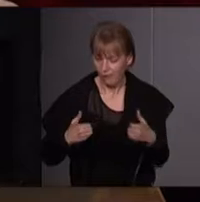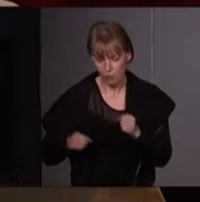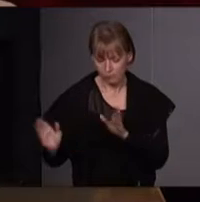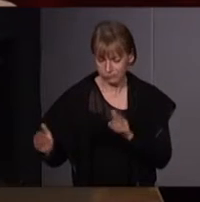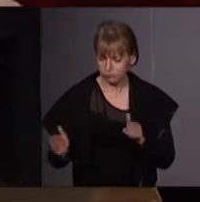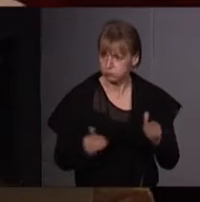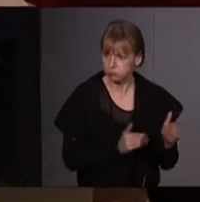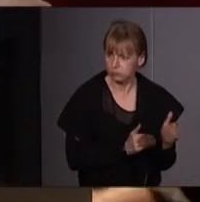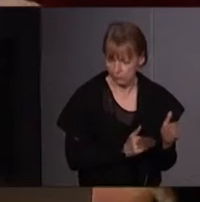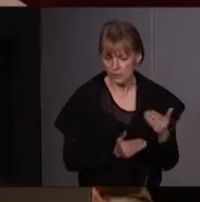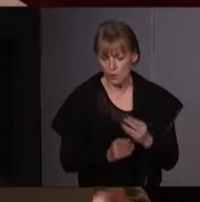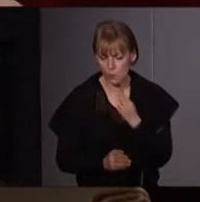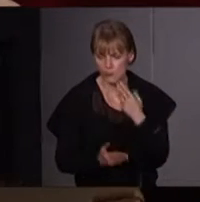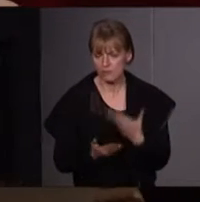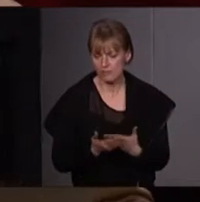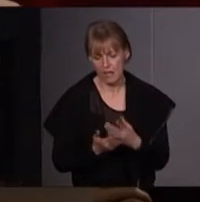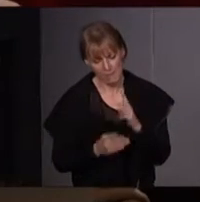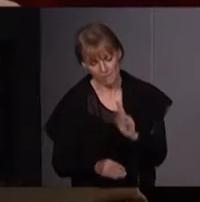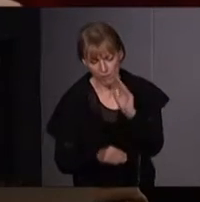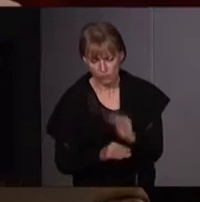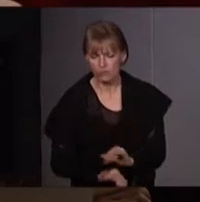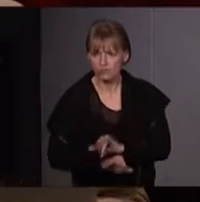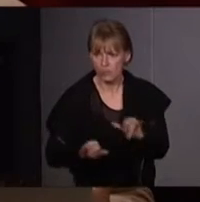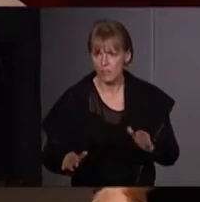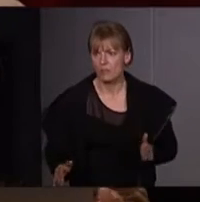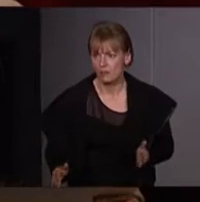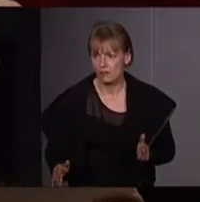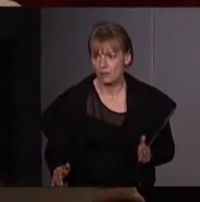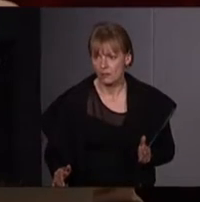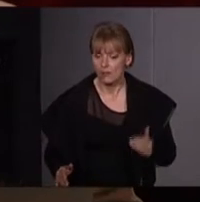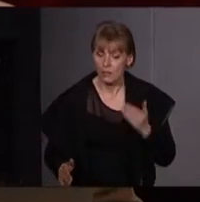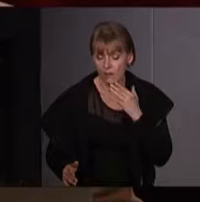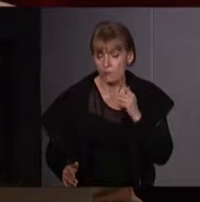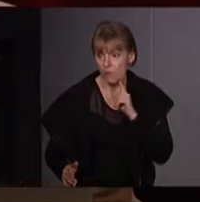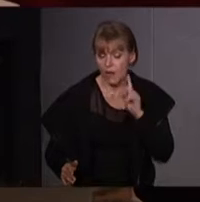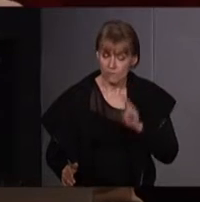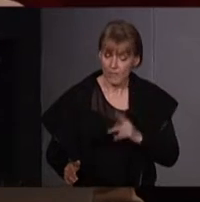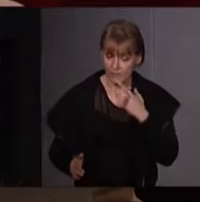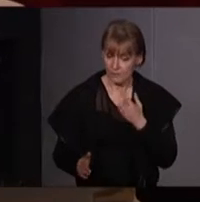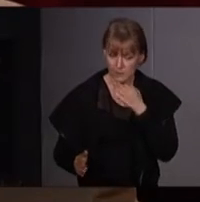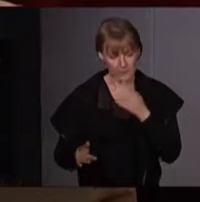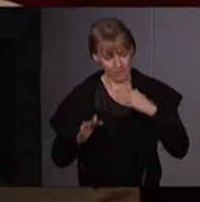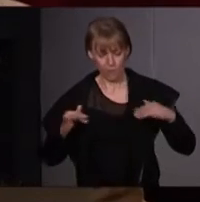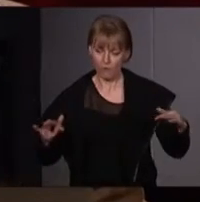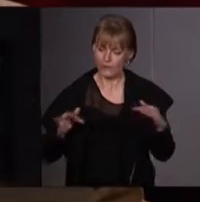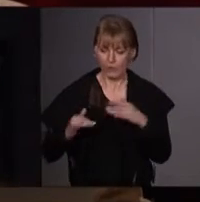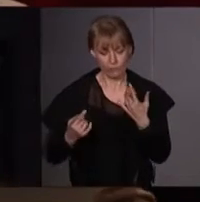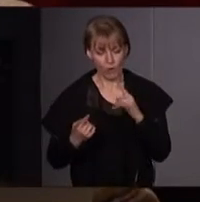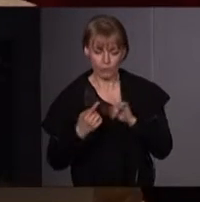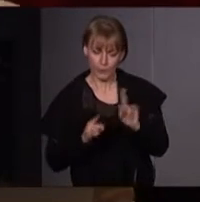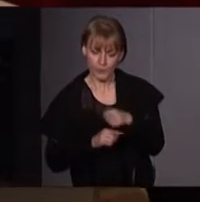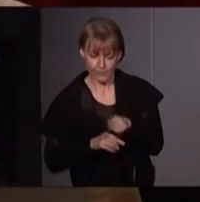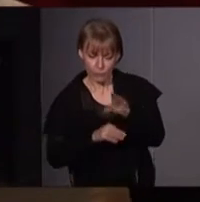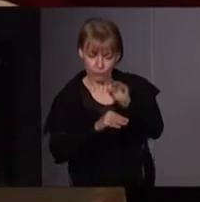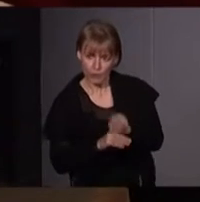que vraiment protéger quelque chose. Dans le sens où on entendrait que protéger la nature est l'objectif de l'environnement, le concept de nature a